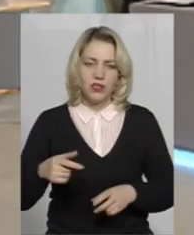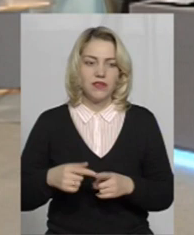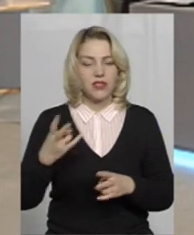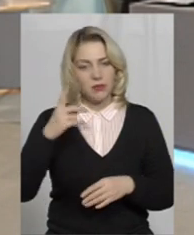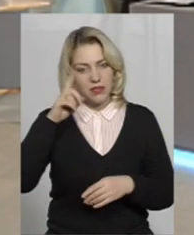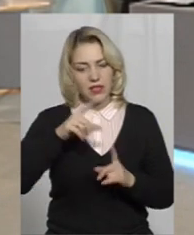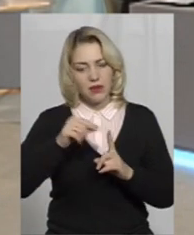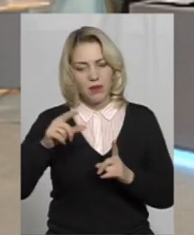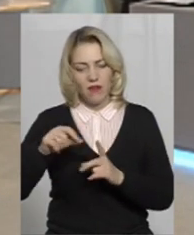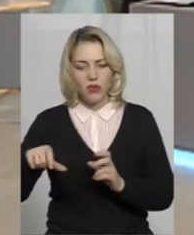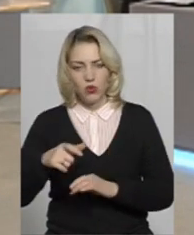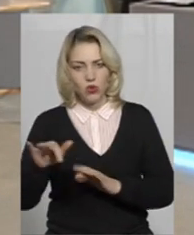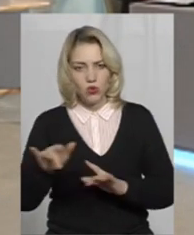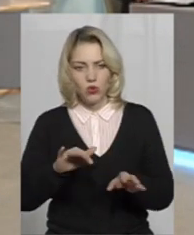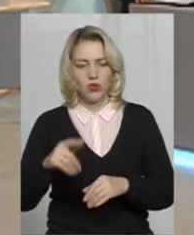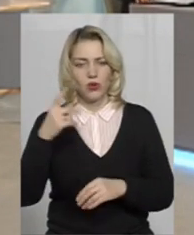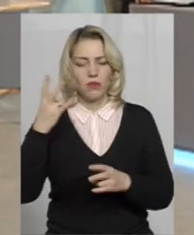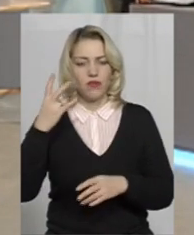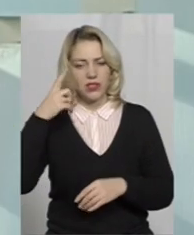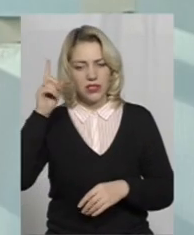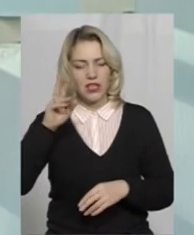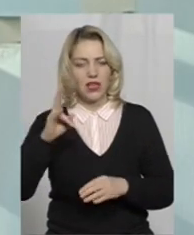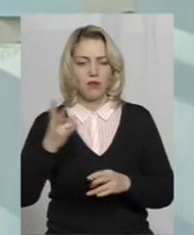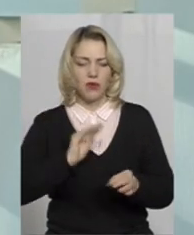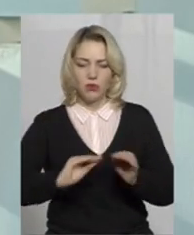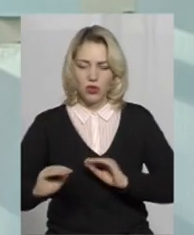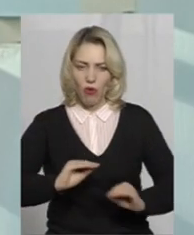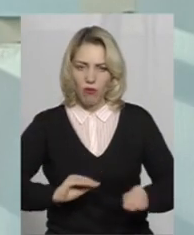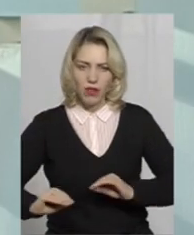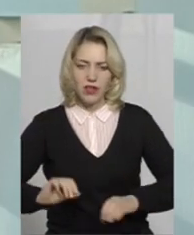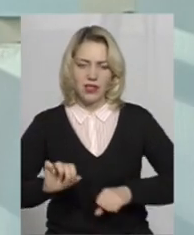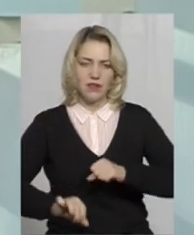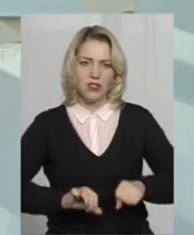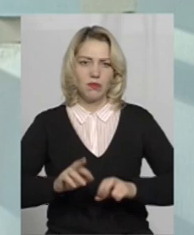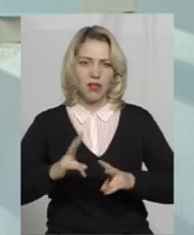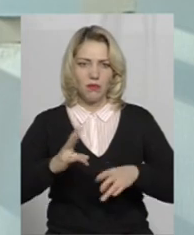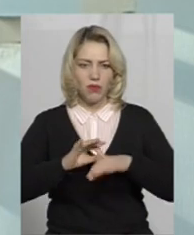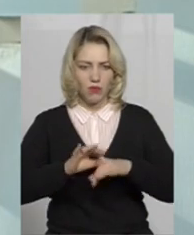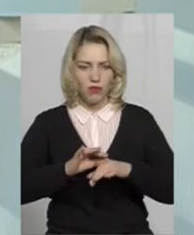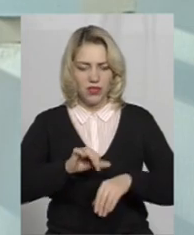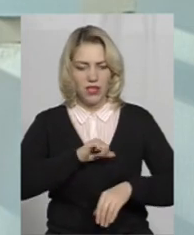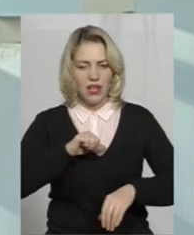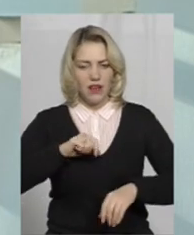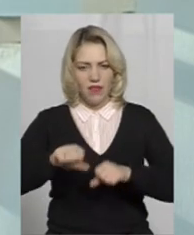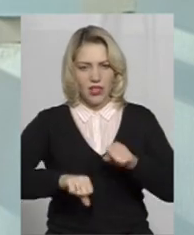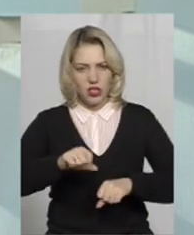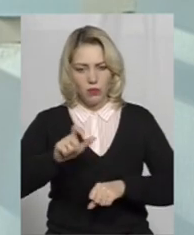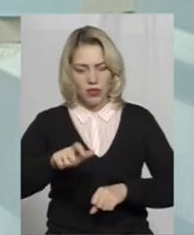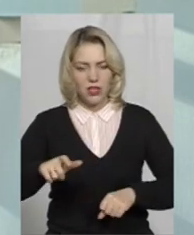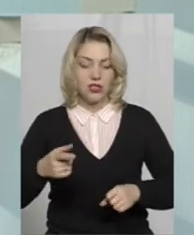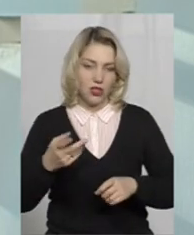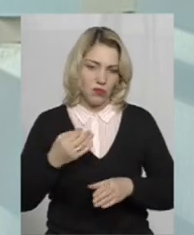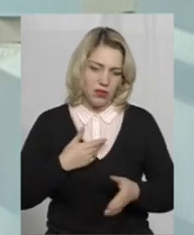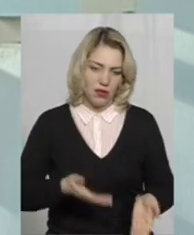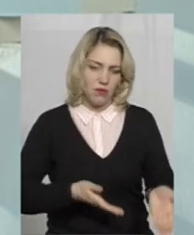правила дорожнього руху, потрібно знати, як повинен бути обладнаний велосипед, як повинен поводитись велосипедист, то ми тоді